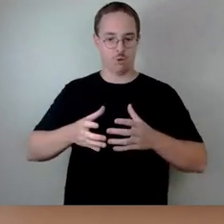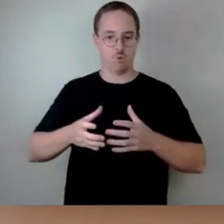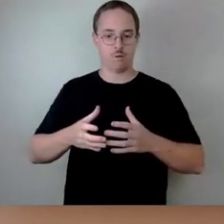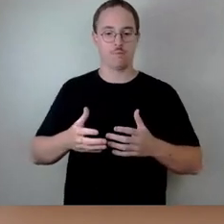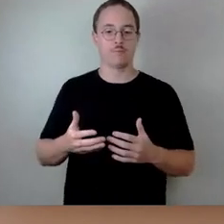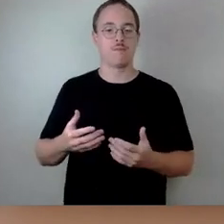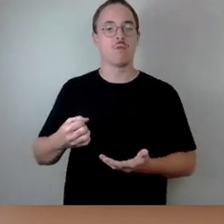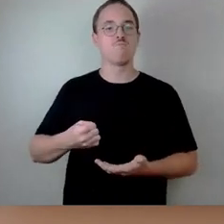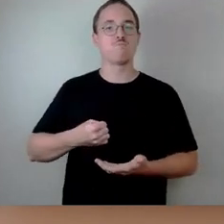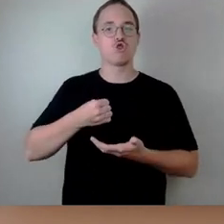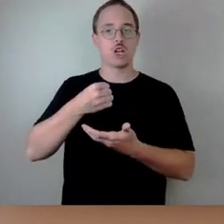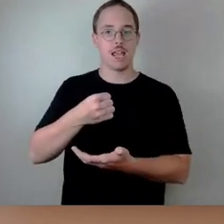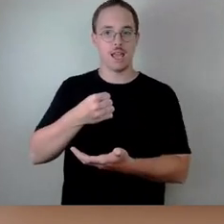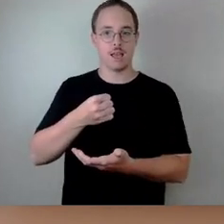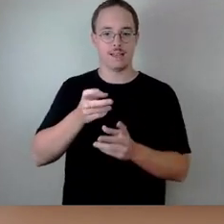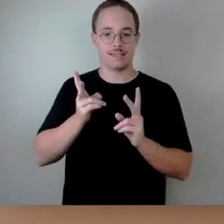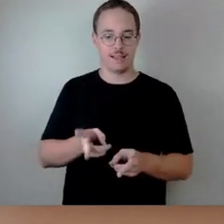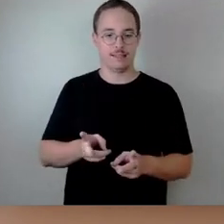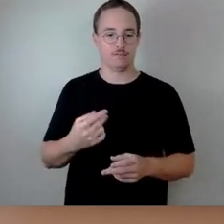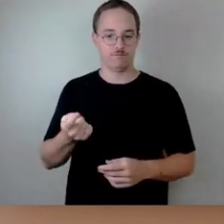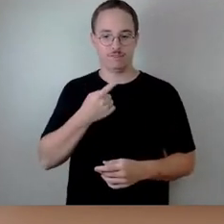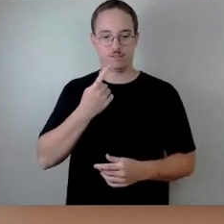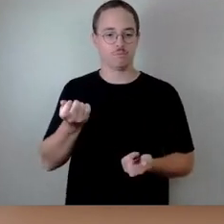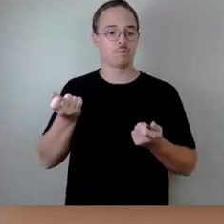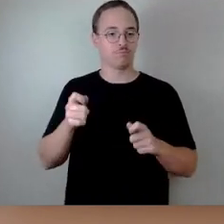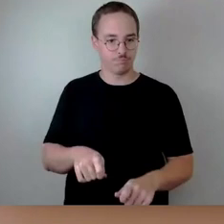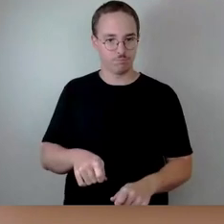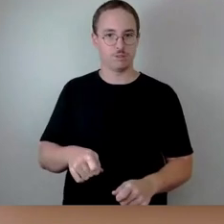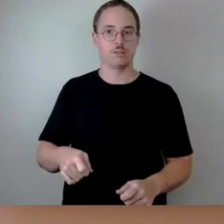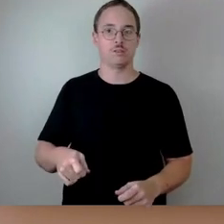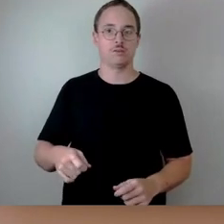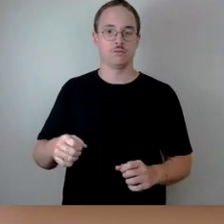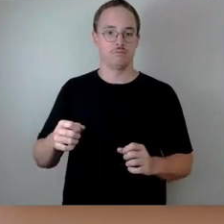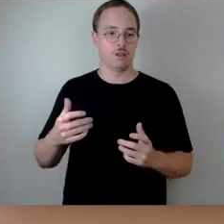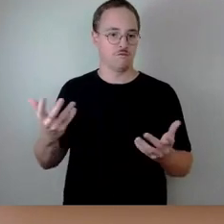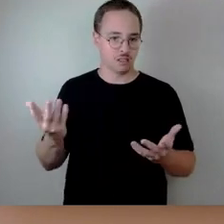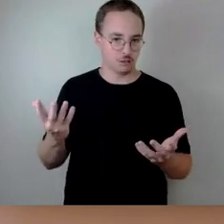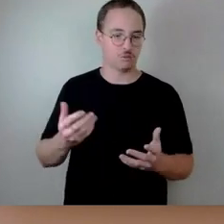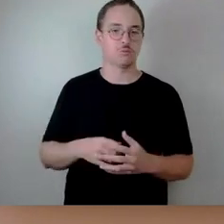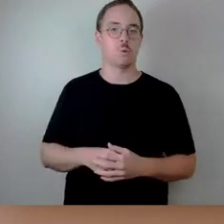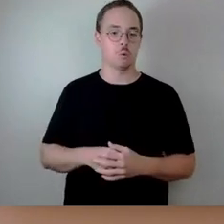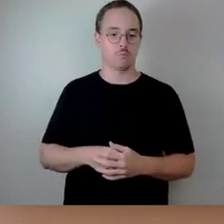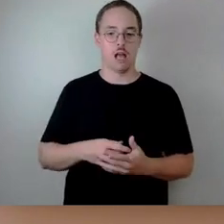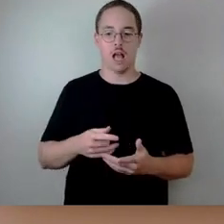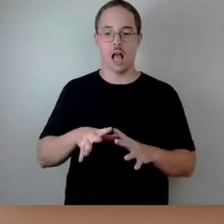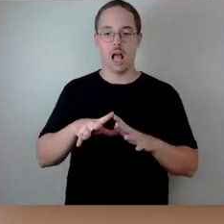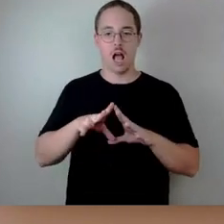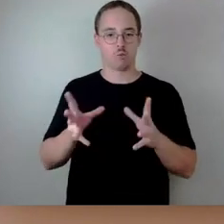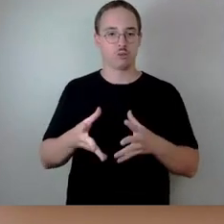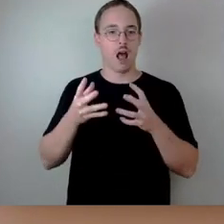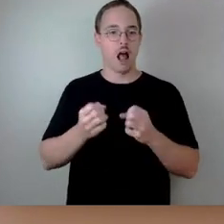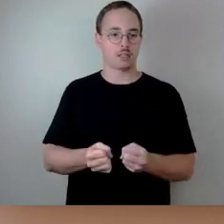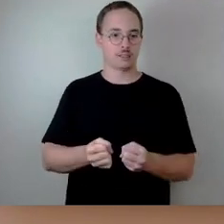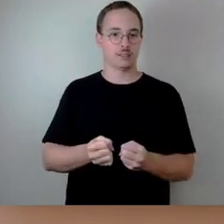Ermächtigung haben, um Auszahlung zu treffen. Denn wenn der Haushaltsposition ausgeschöpft ist, ist erstmal unsere Möglichkeit